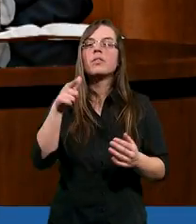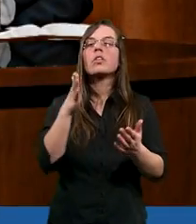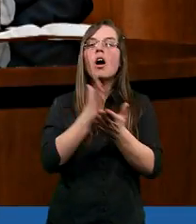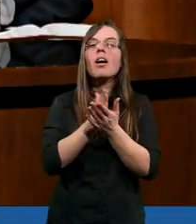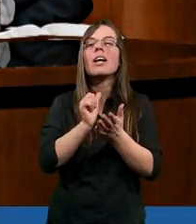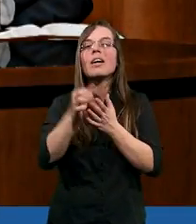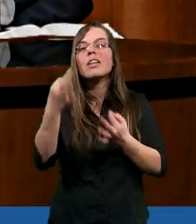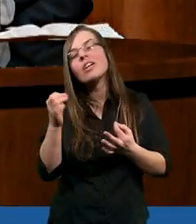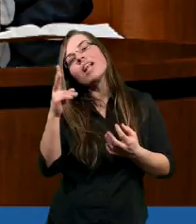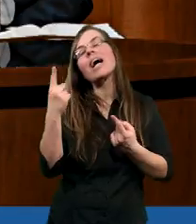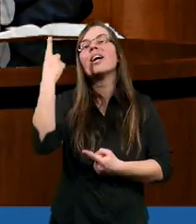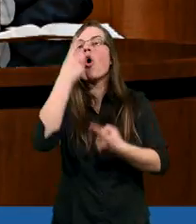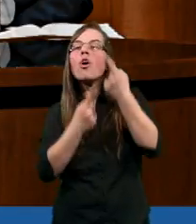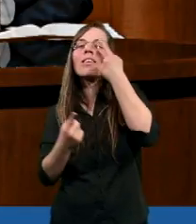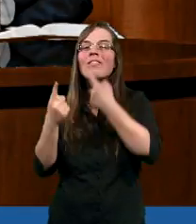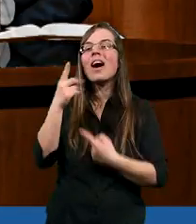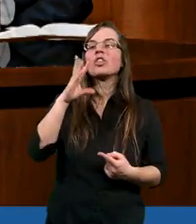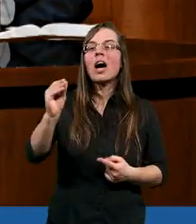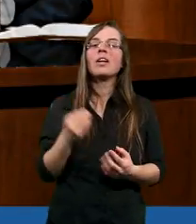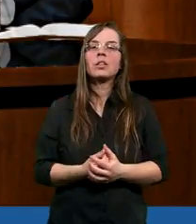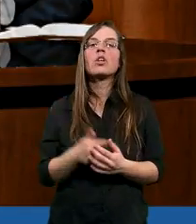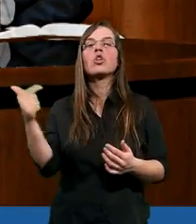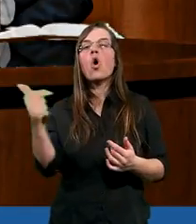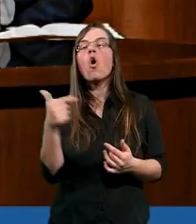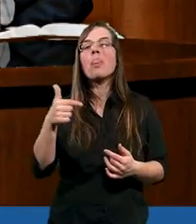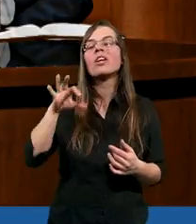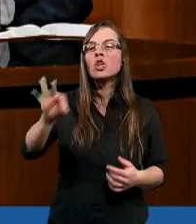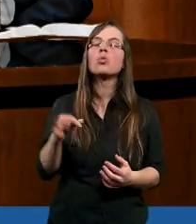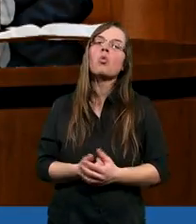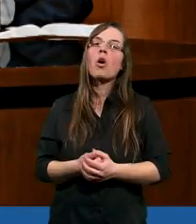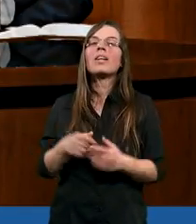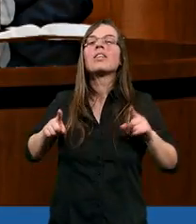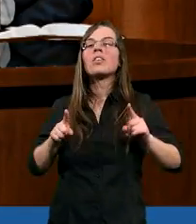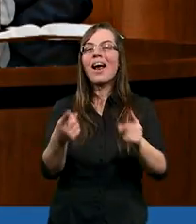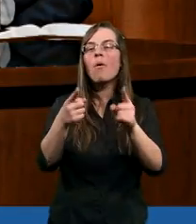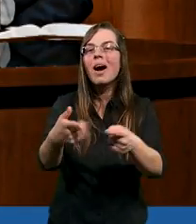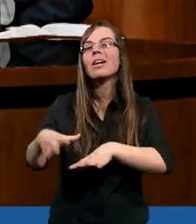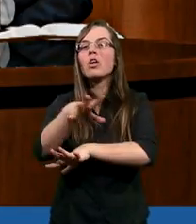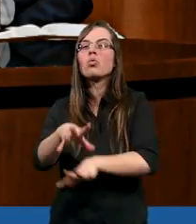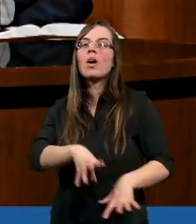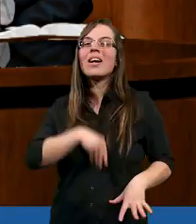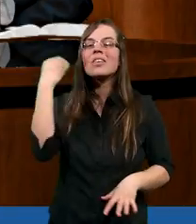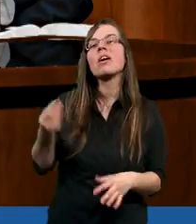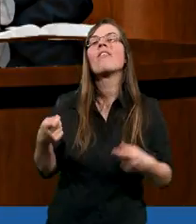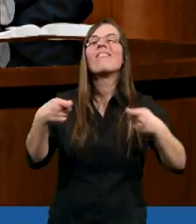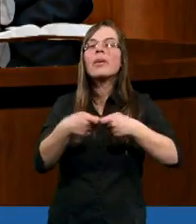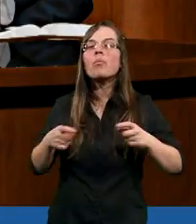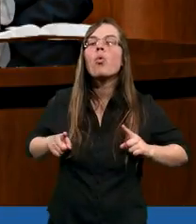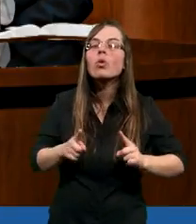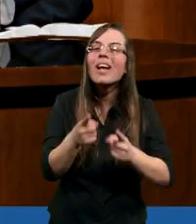Dlatego dzisiejsze rozważanie dotyczyło działania Ducha Świętego,